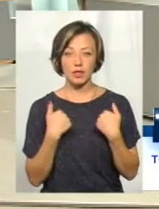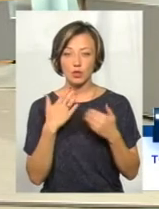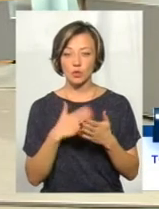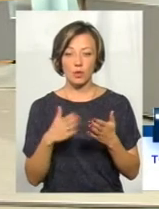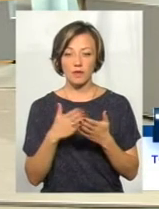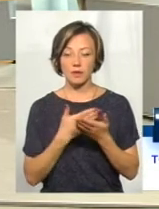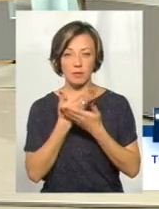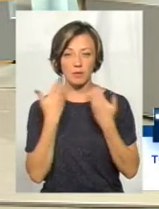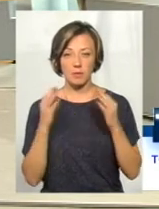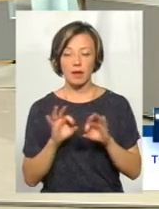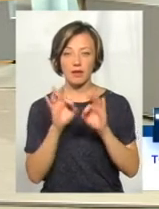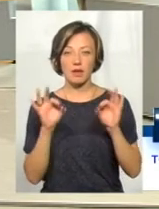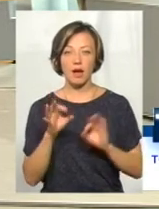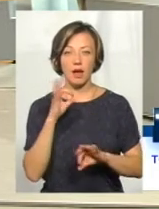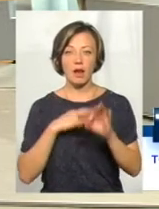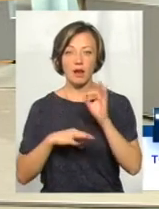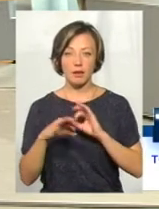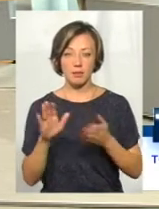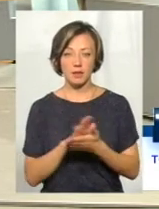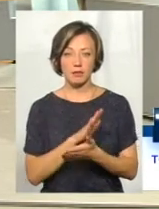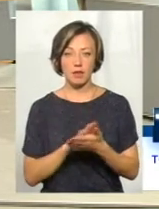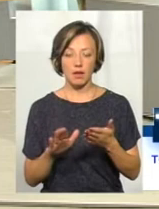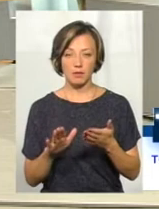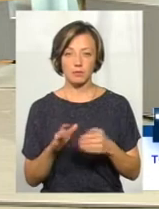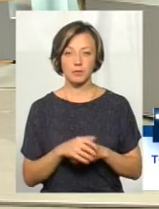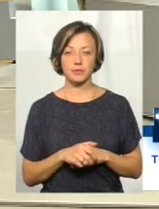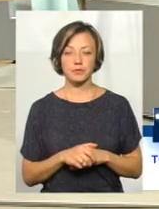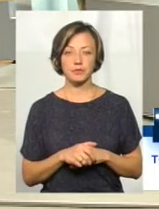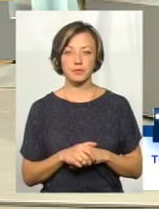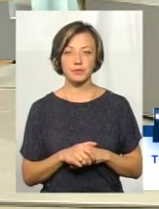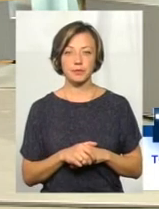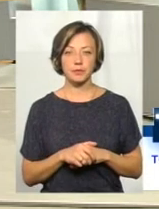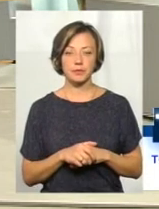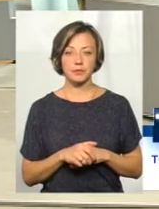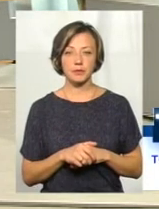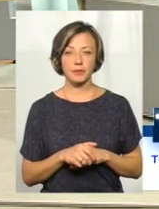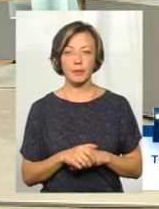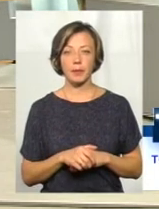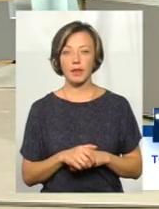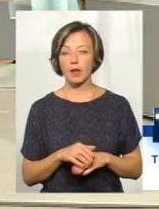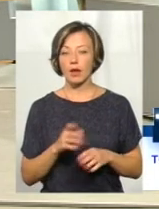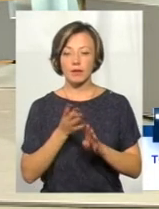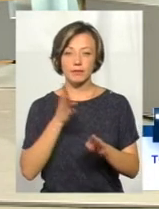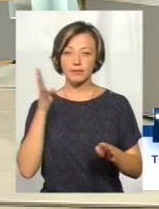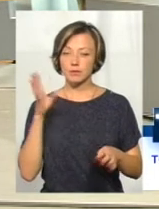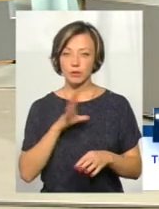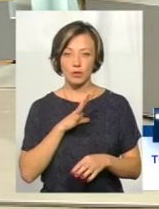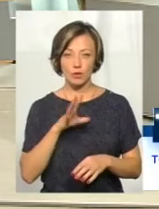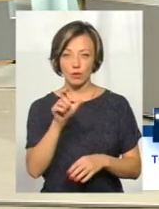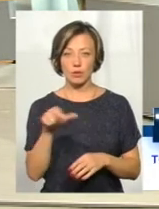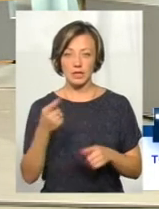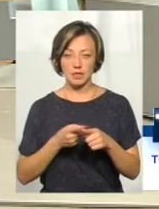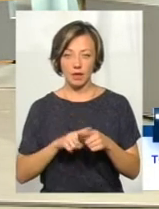немає ніяких ліків. Біру власно. Там було під кабінетом дуже багато людей з ревматології.